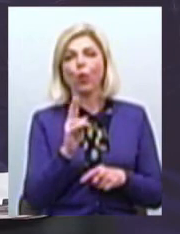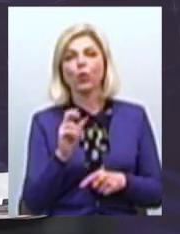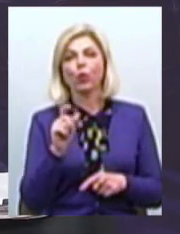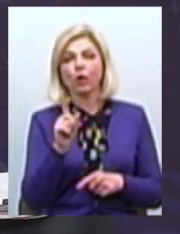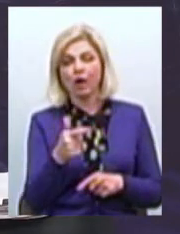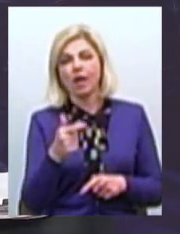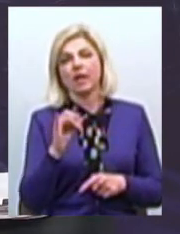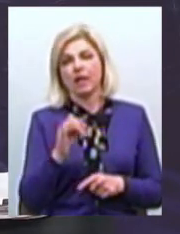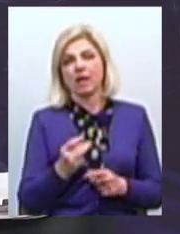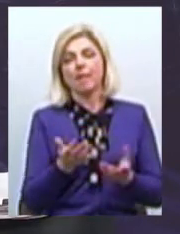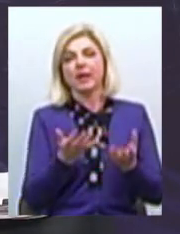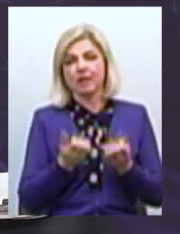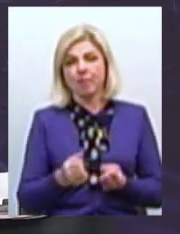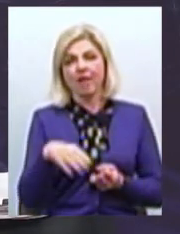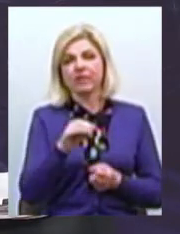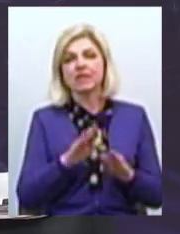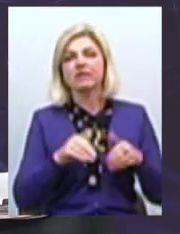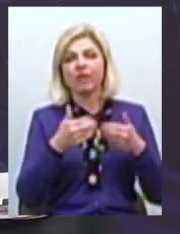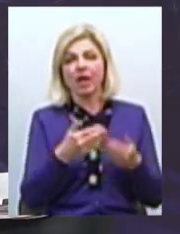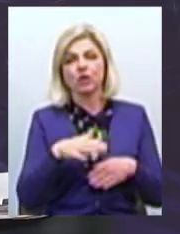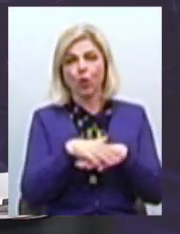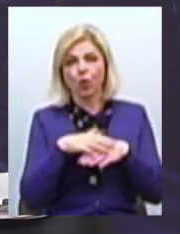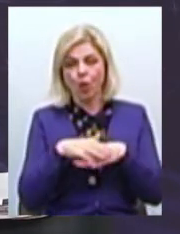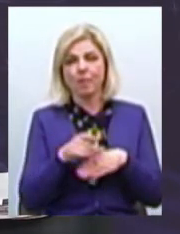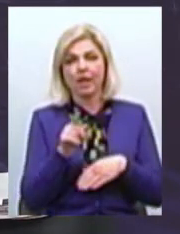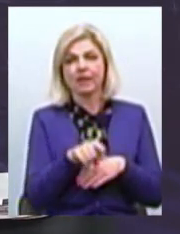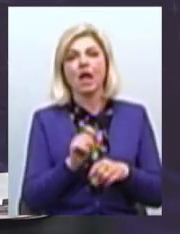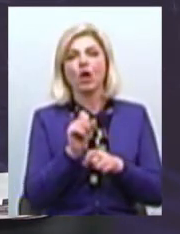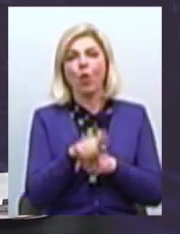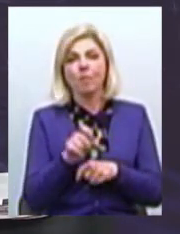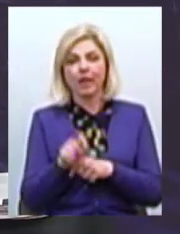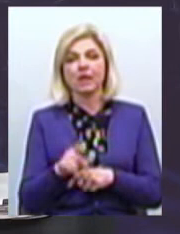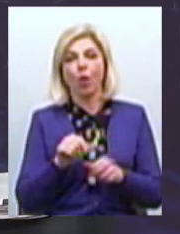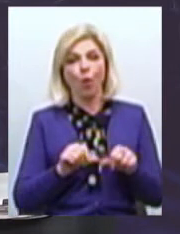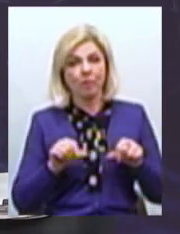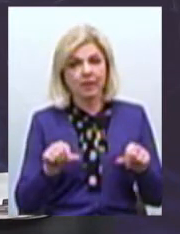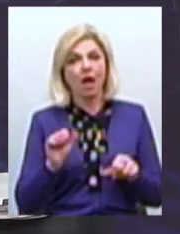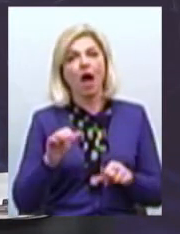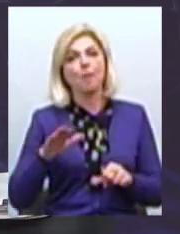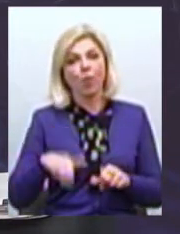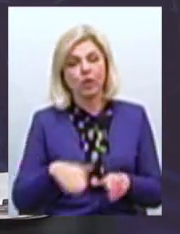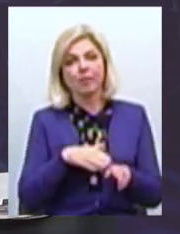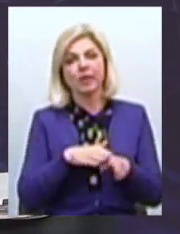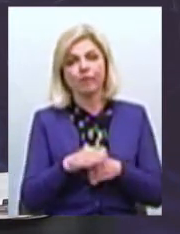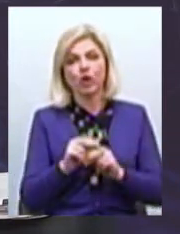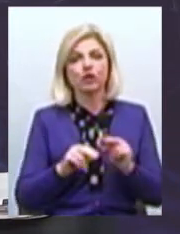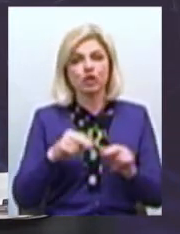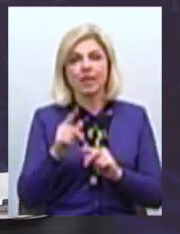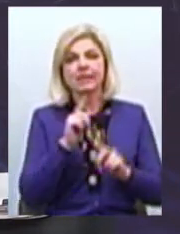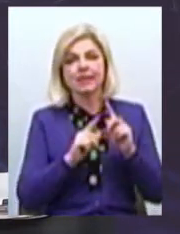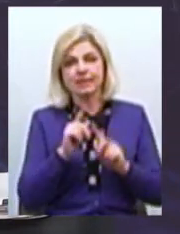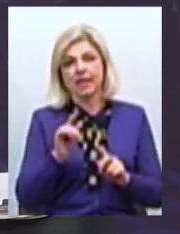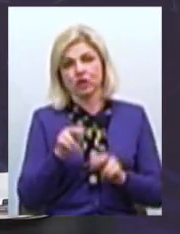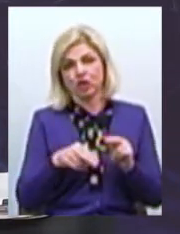всі звернення громади в ті рекомендації комісії, де працює А потім вже ми їх реалізуємо через сесії, через